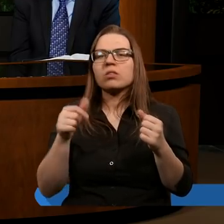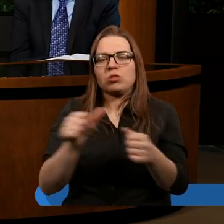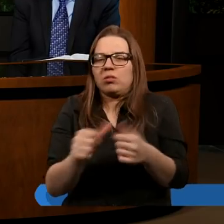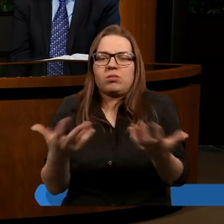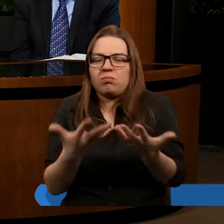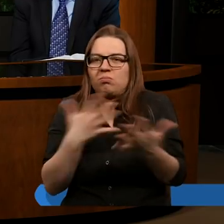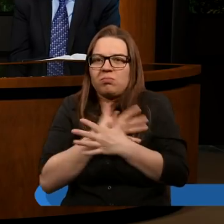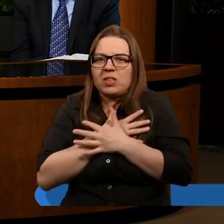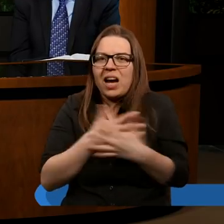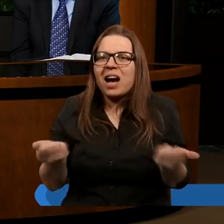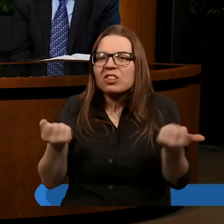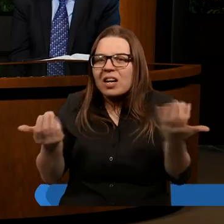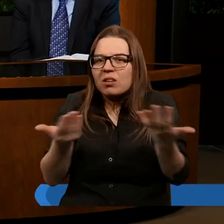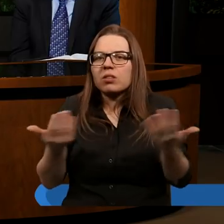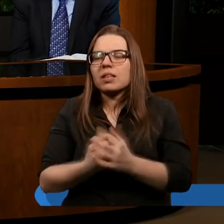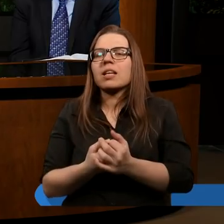przerażające.